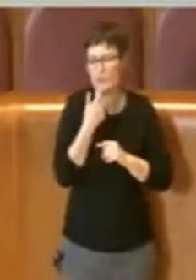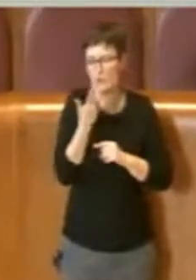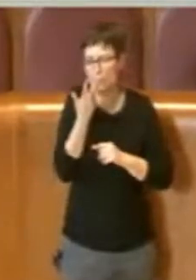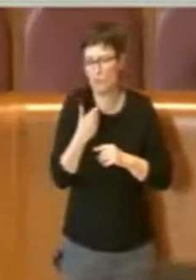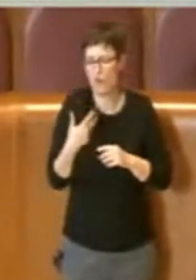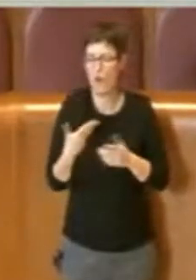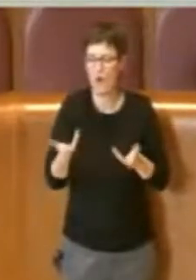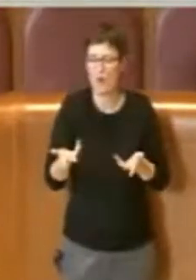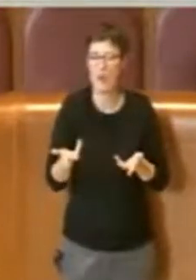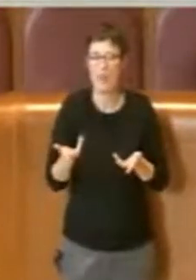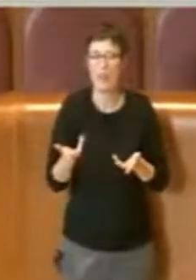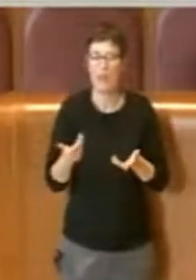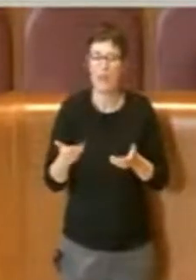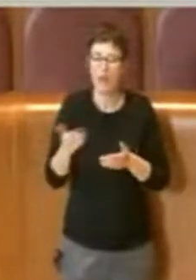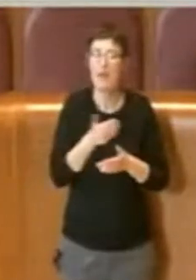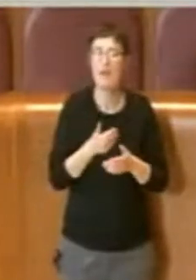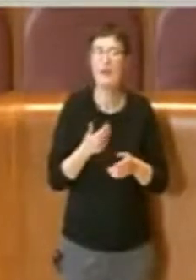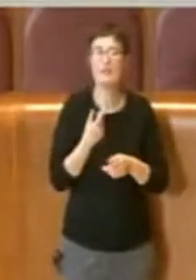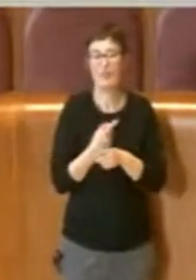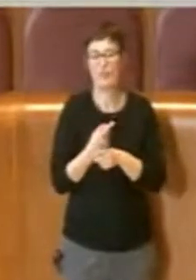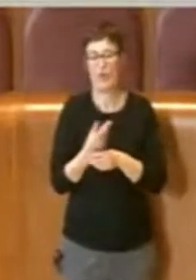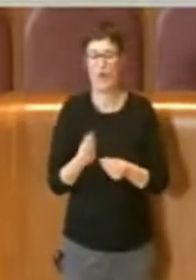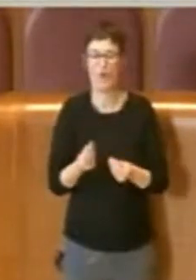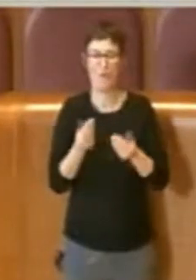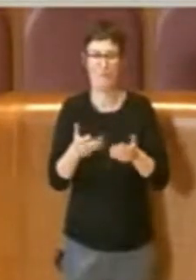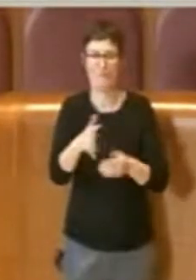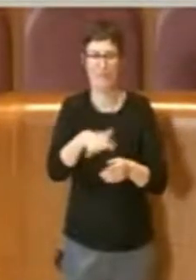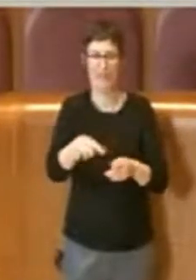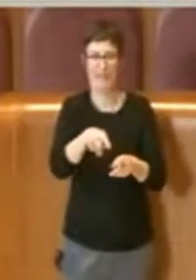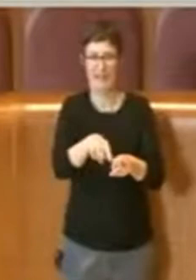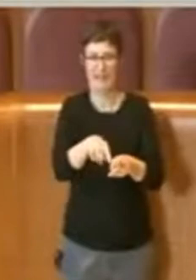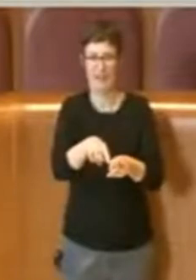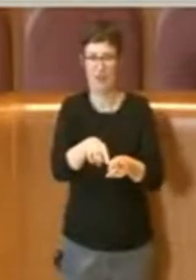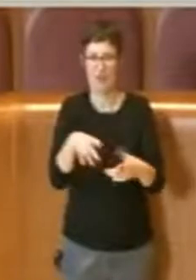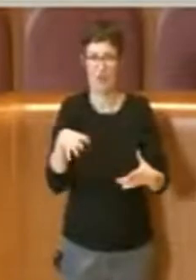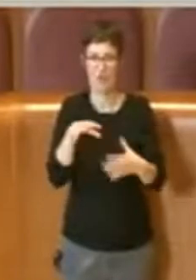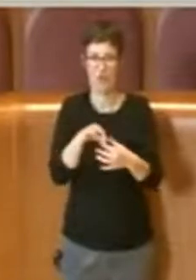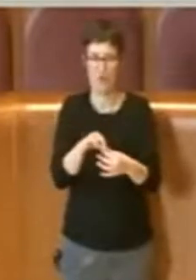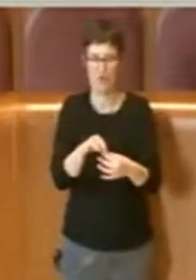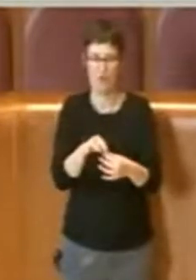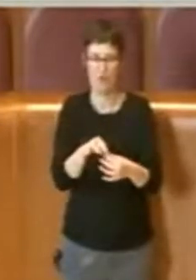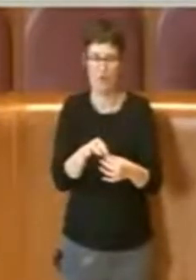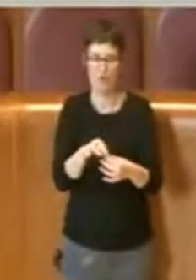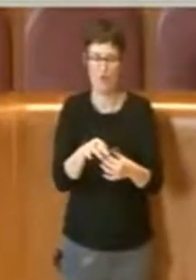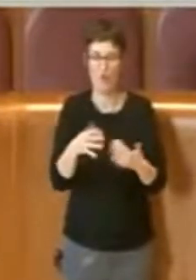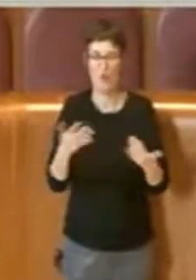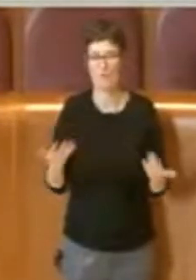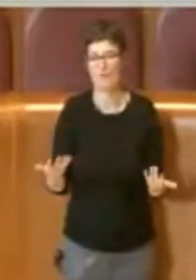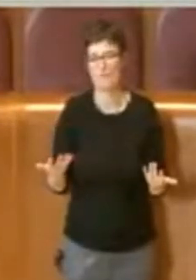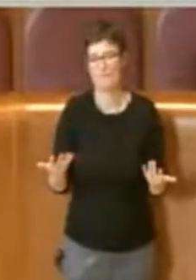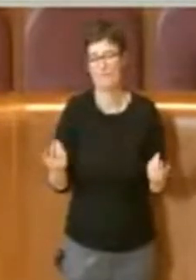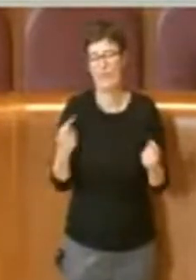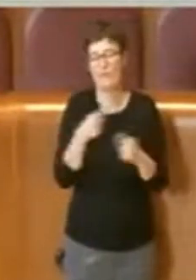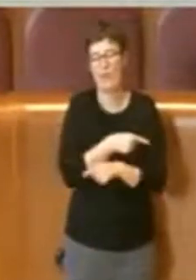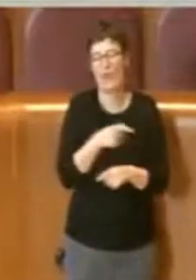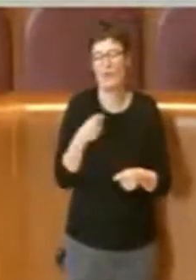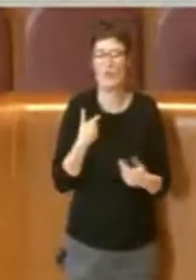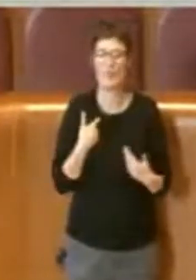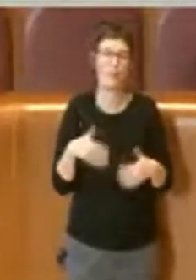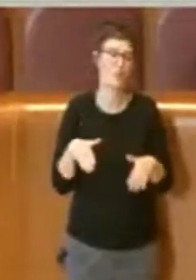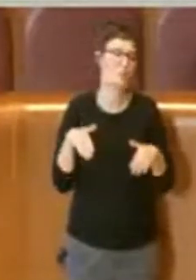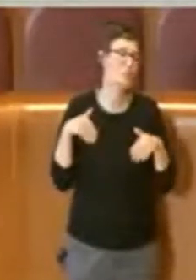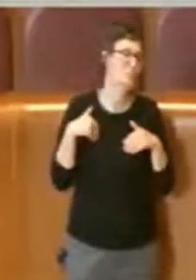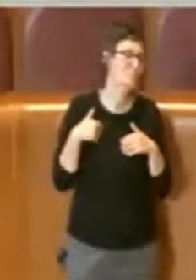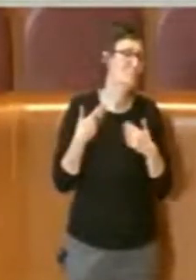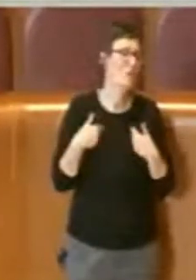portare all'attenzione del territorio piuttosto che abdicare al nostro ruolo e lasciare che la città possa